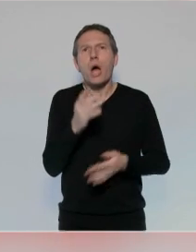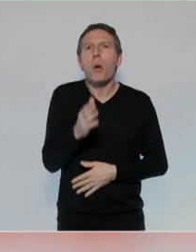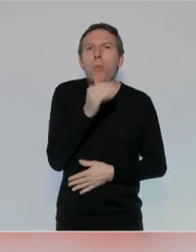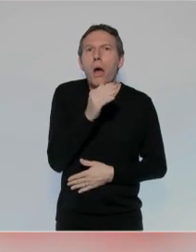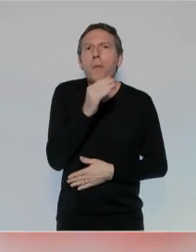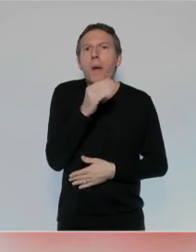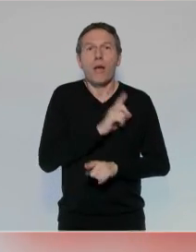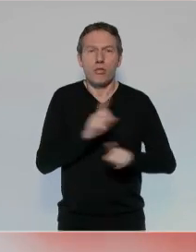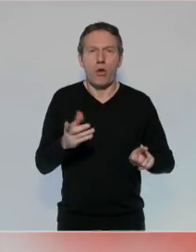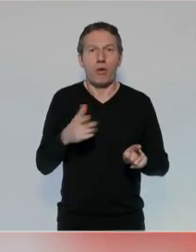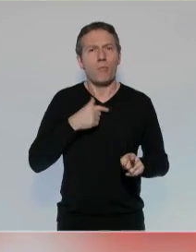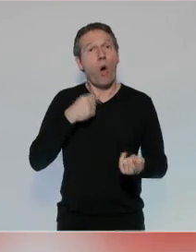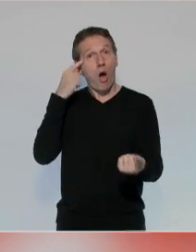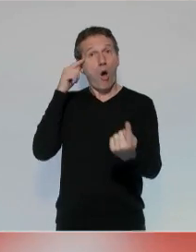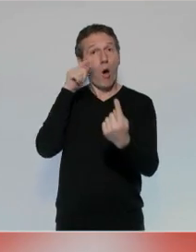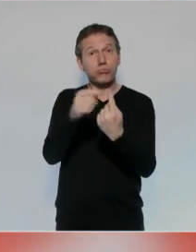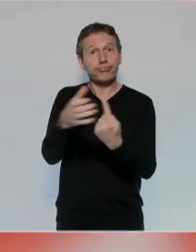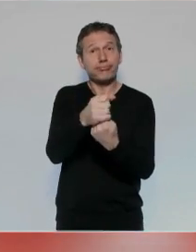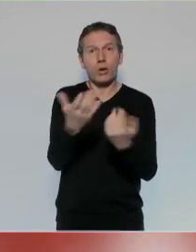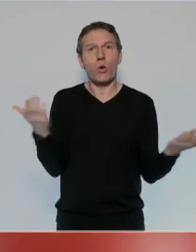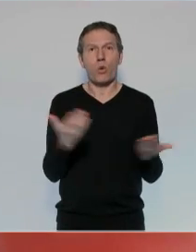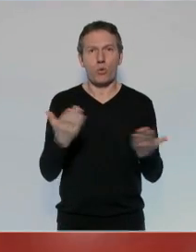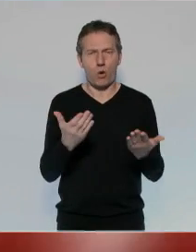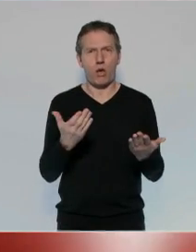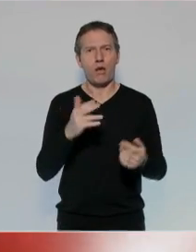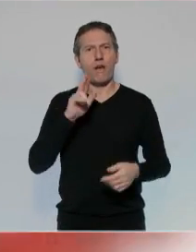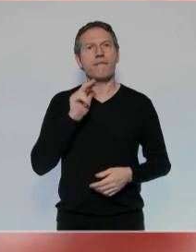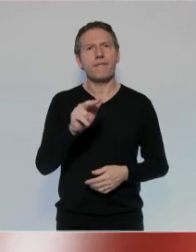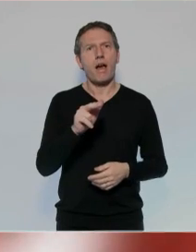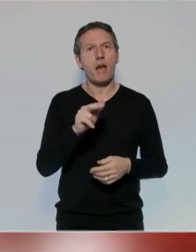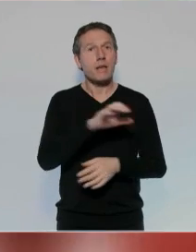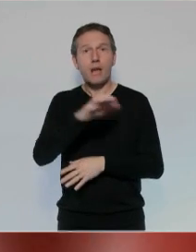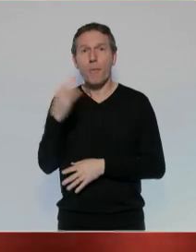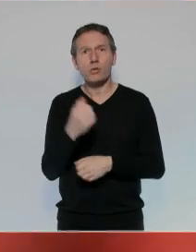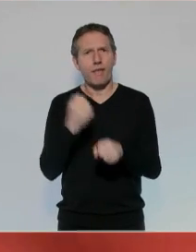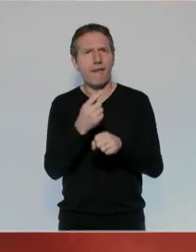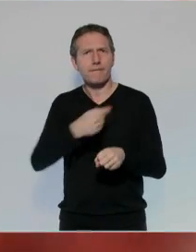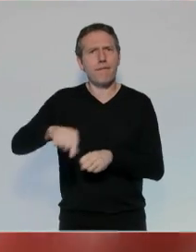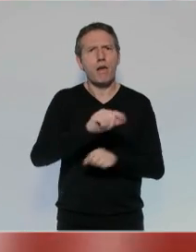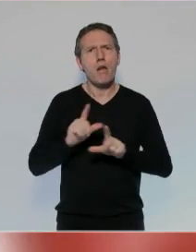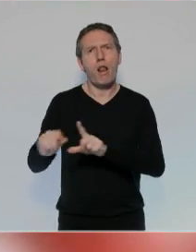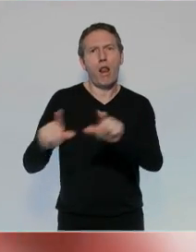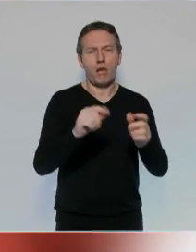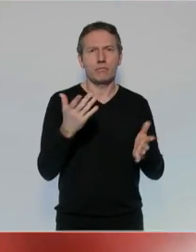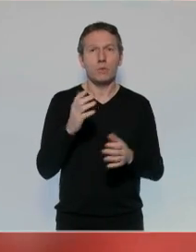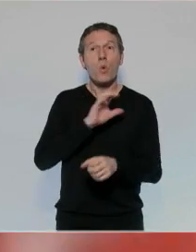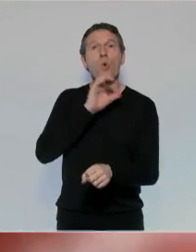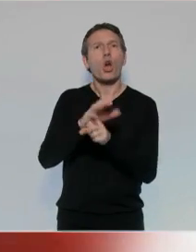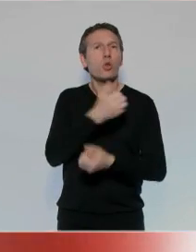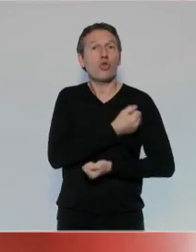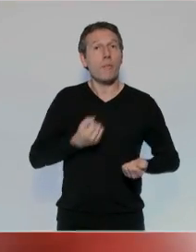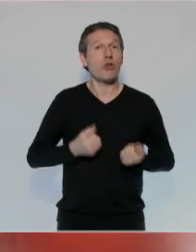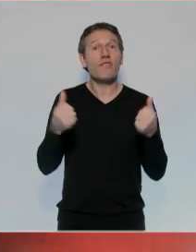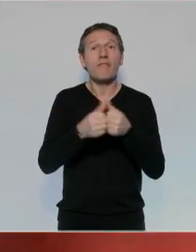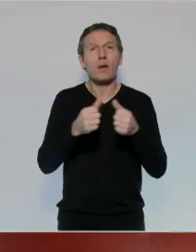des constats d'impuissance. Je fixe un objectif, celui d'atteindre le plein emploi. Contre le